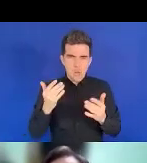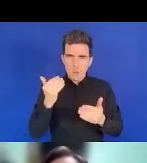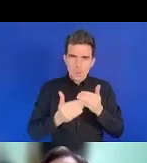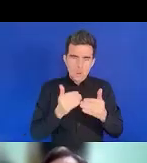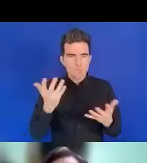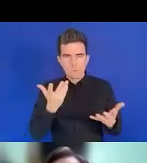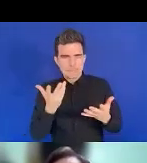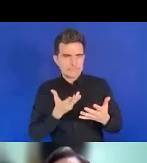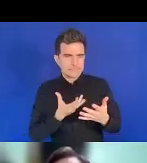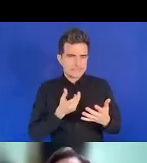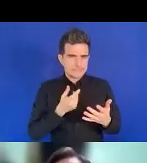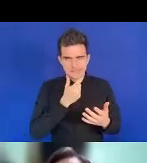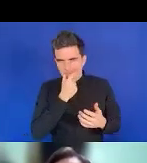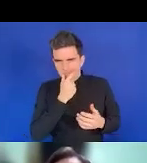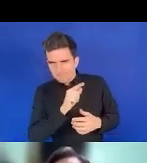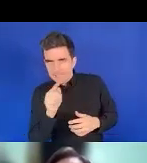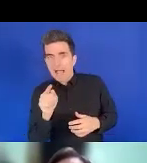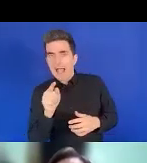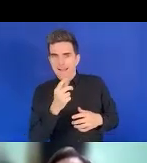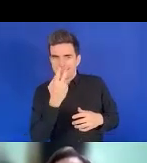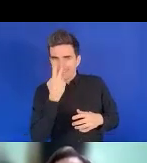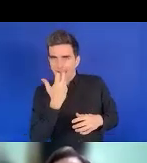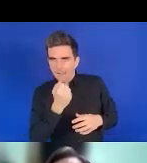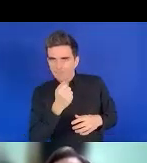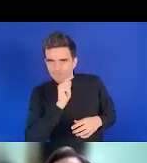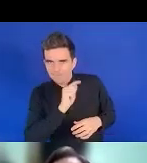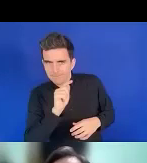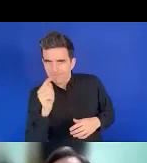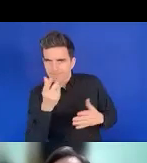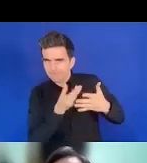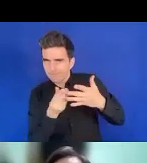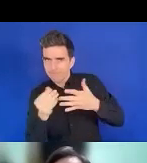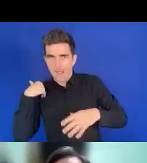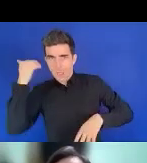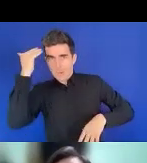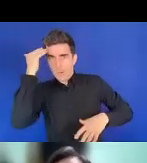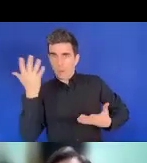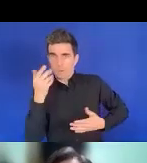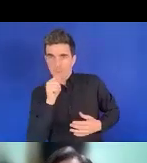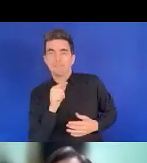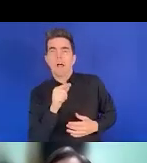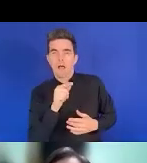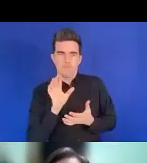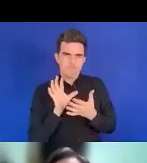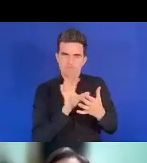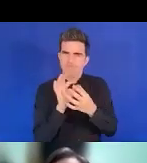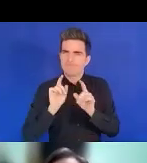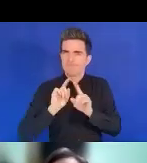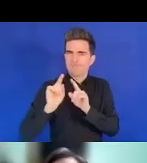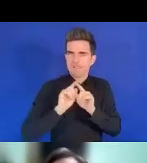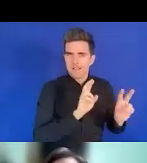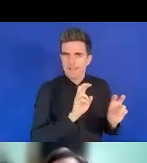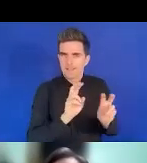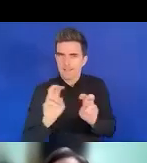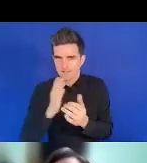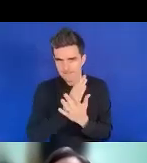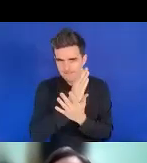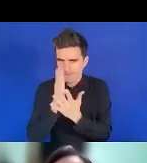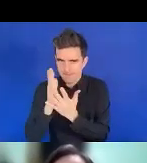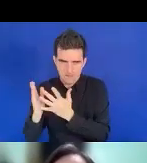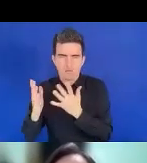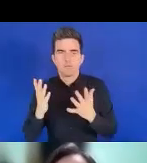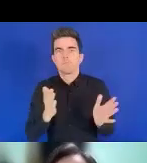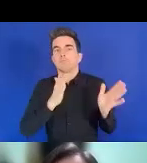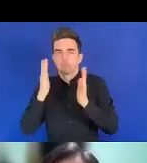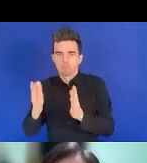des risques de catastrophe.'ai essayé de les regrouper et nous avons eu des actions clés dans ce